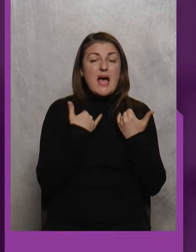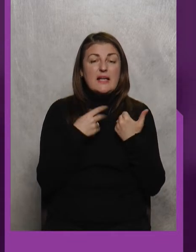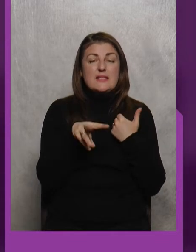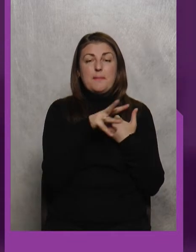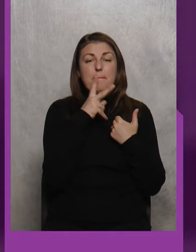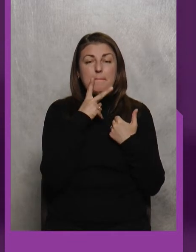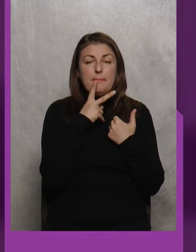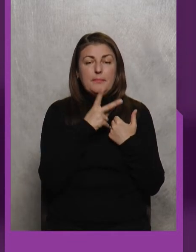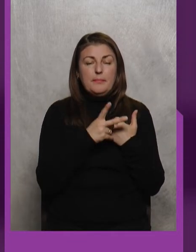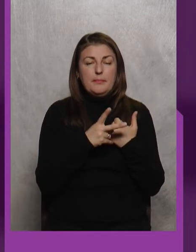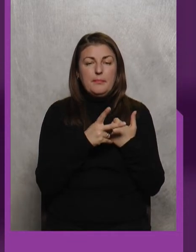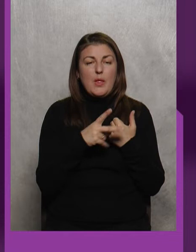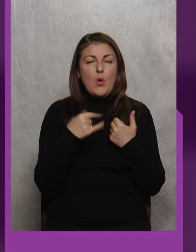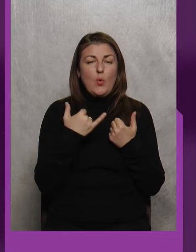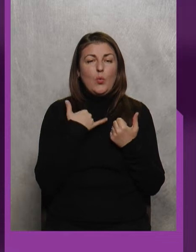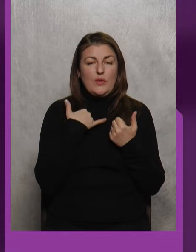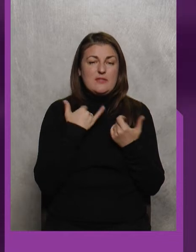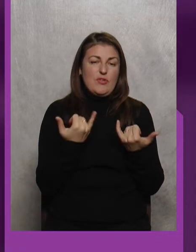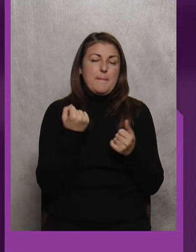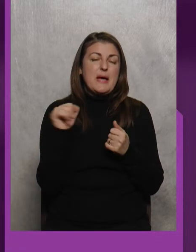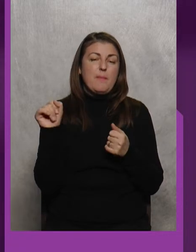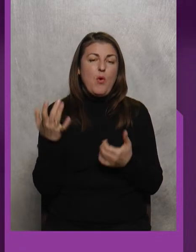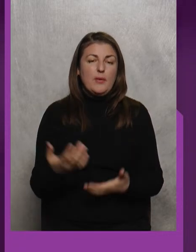Ми... В нас перемога